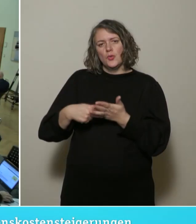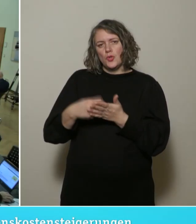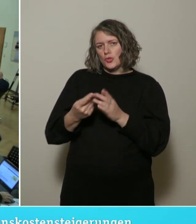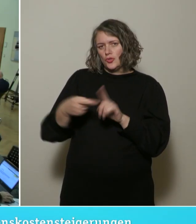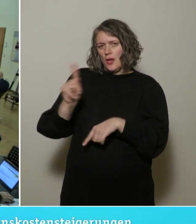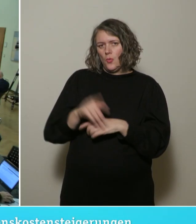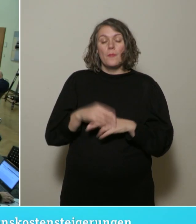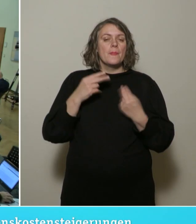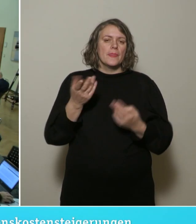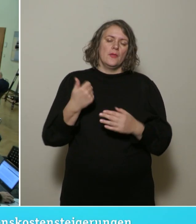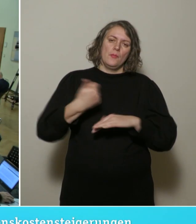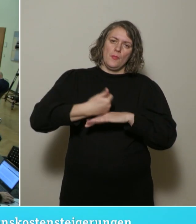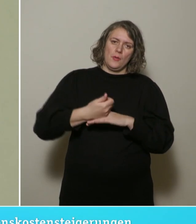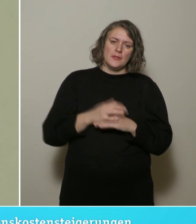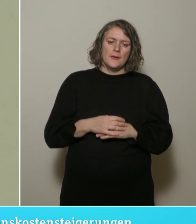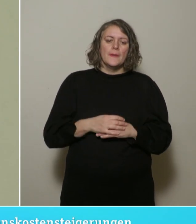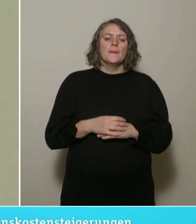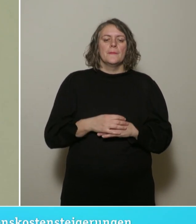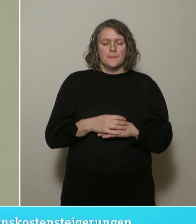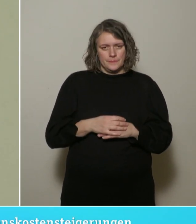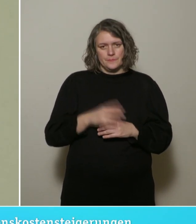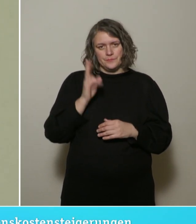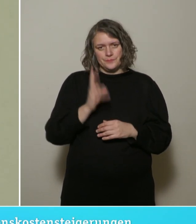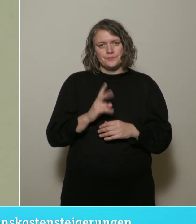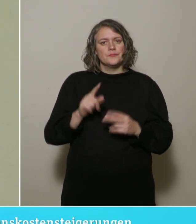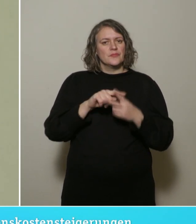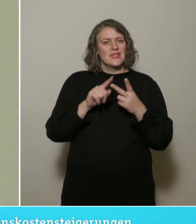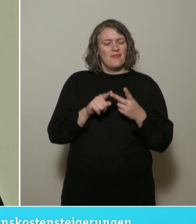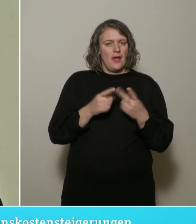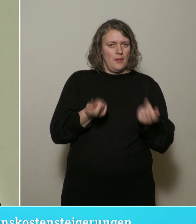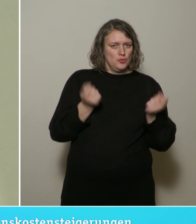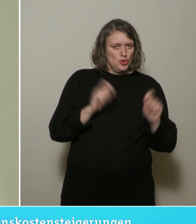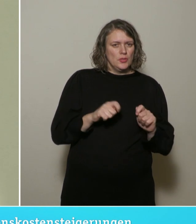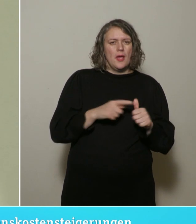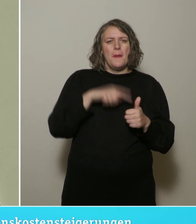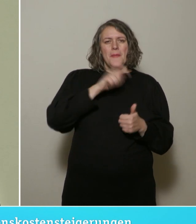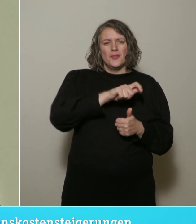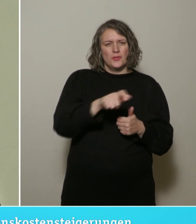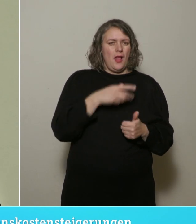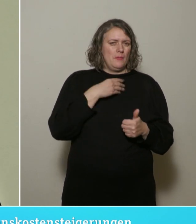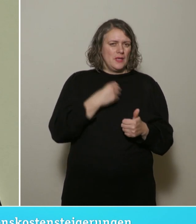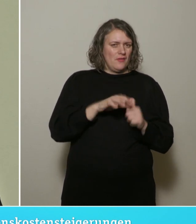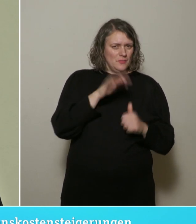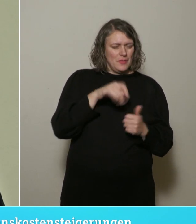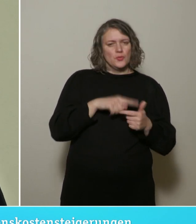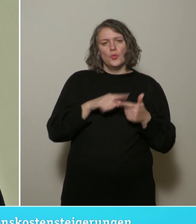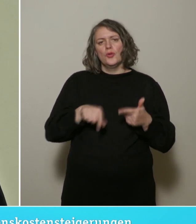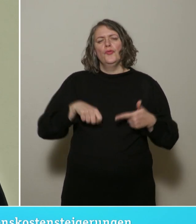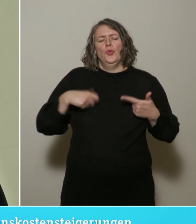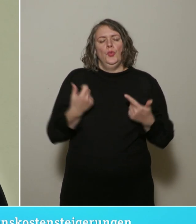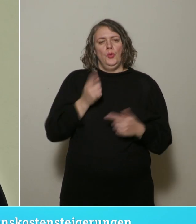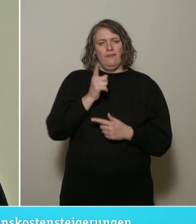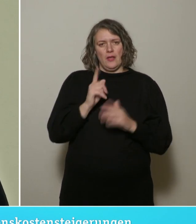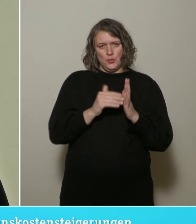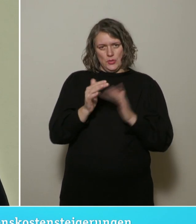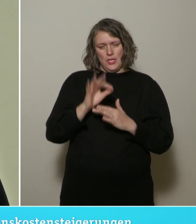Ja, es gibt die zwei Beschlüsse, Personalbedarfsbemessung und Frühwarnsystem für Investitionskostensteigerung. Dazu möchte ich Sie